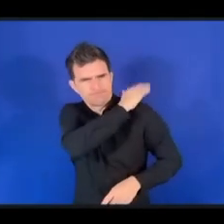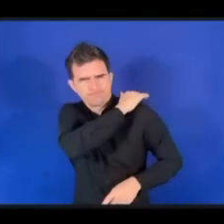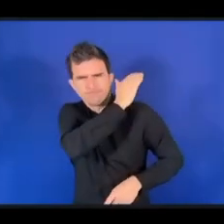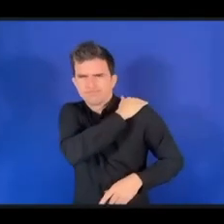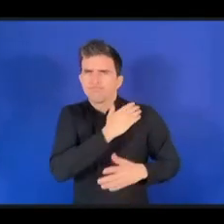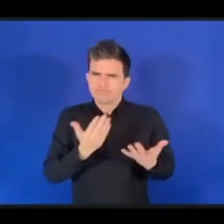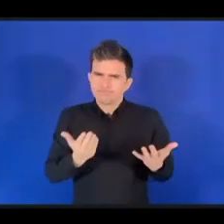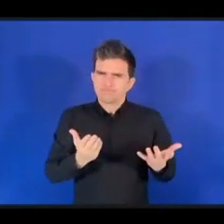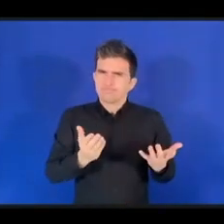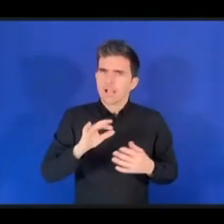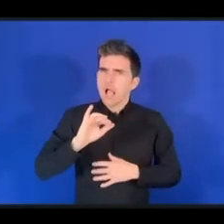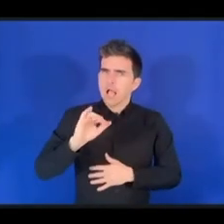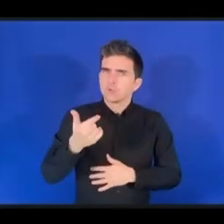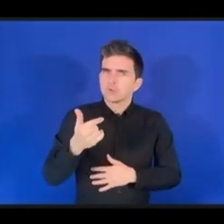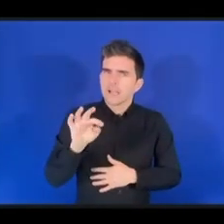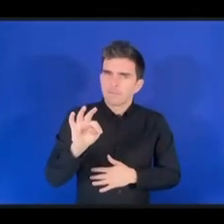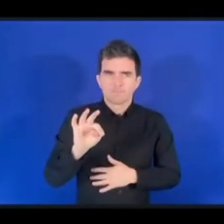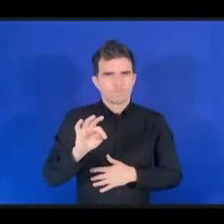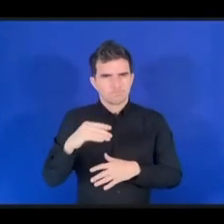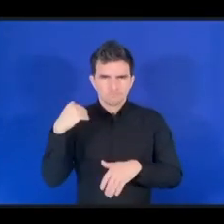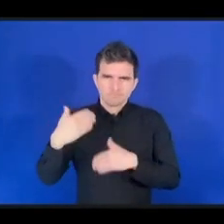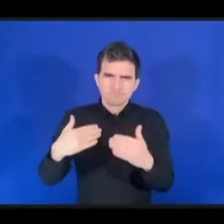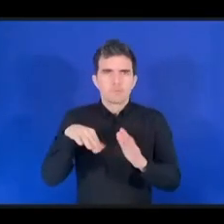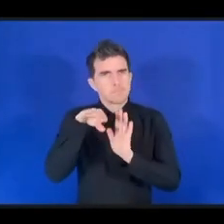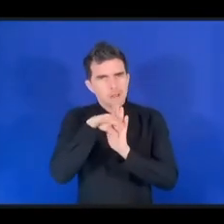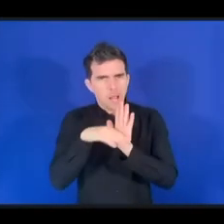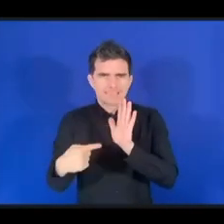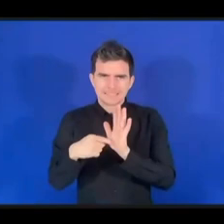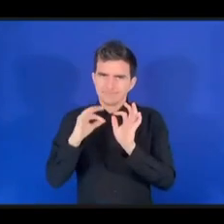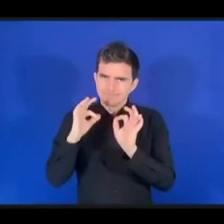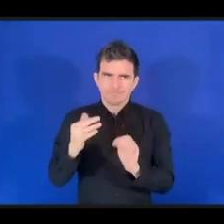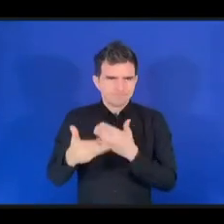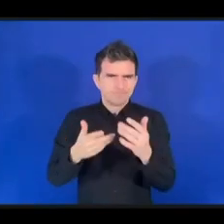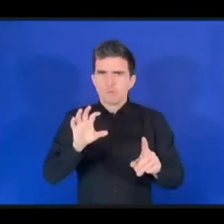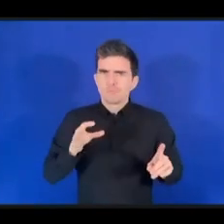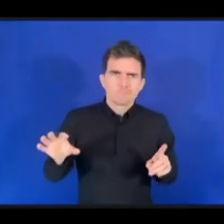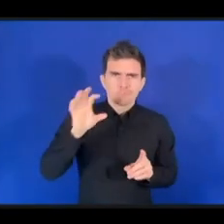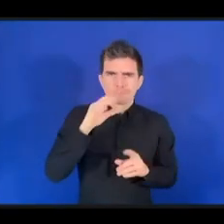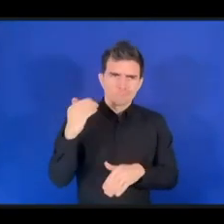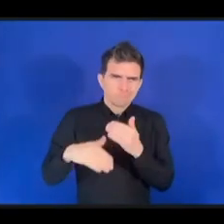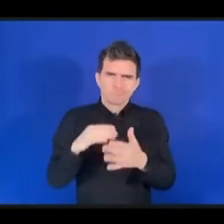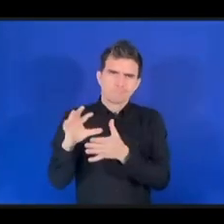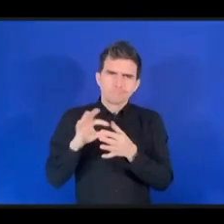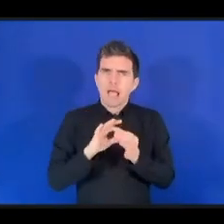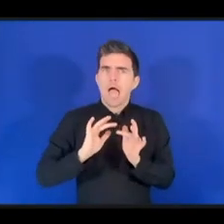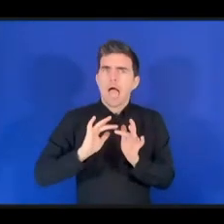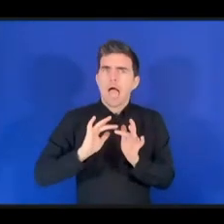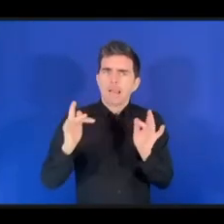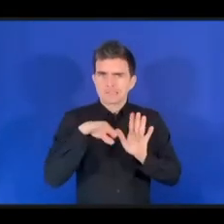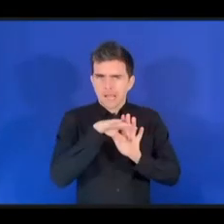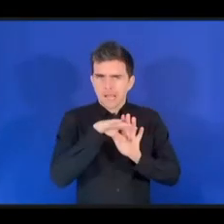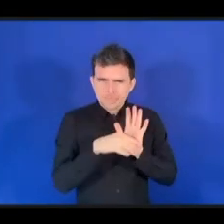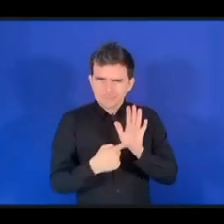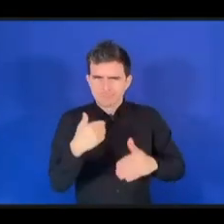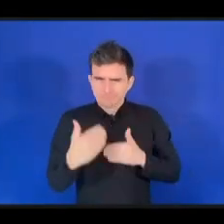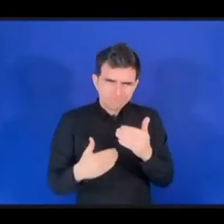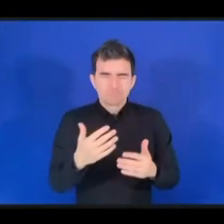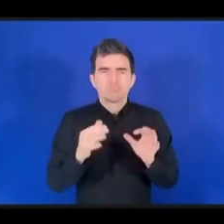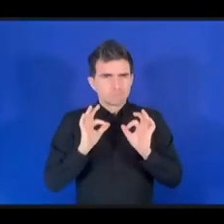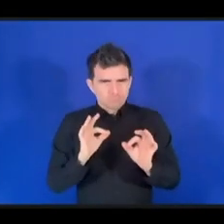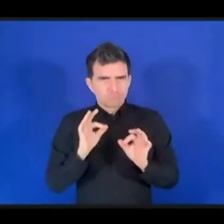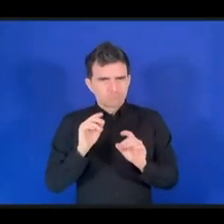вопросах управления интернетом. И там перечислены варианты, которые можно учитывать в области глобального сотрудничества.